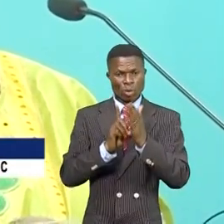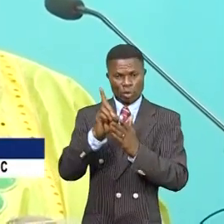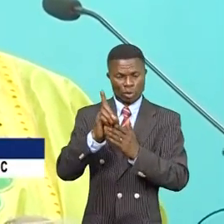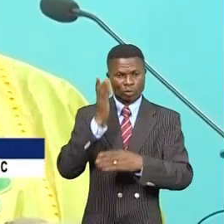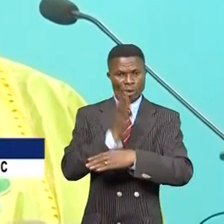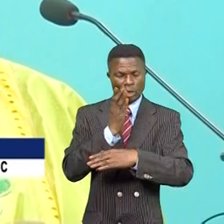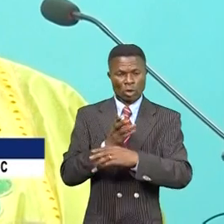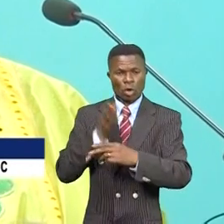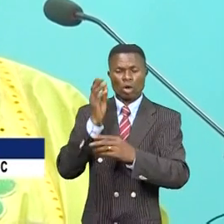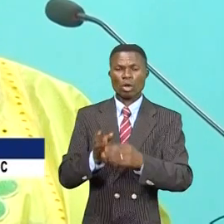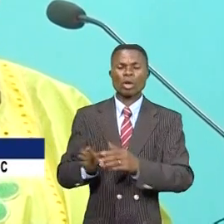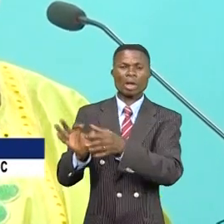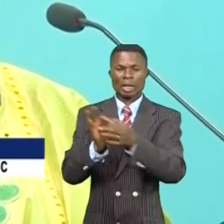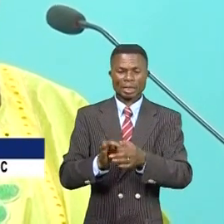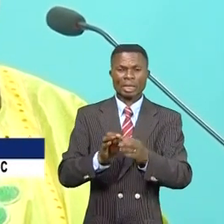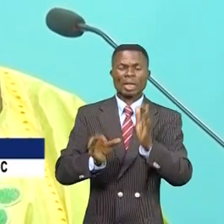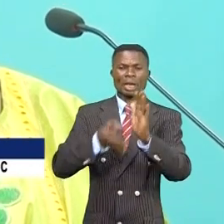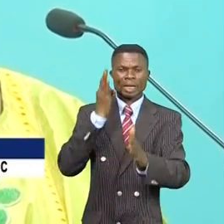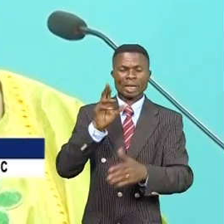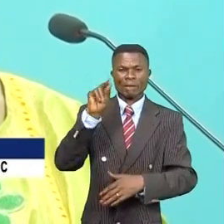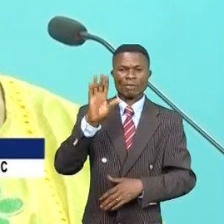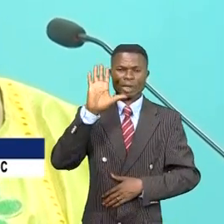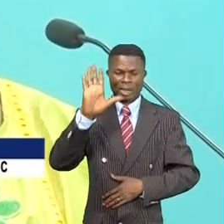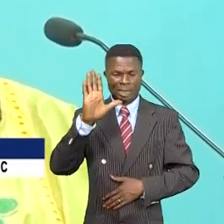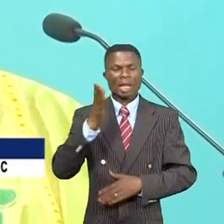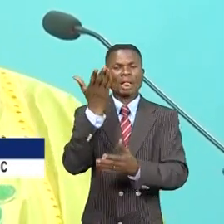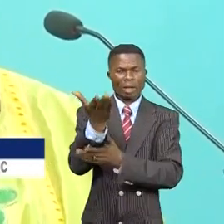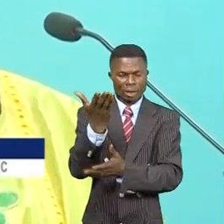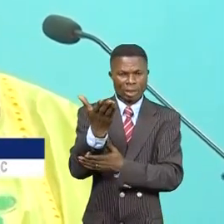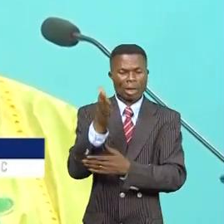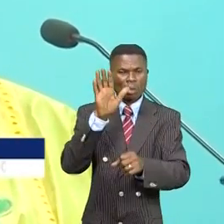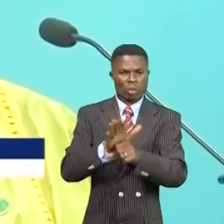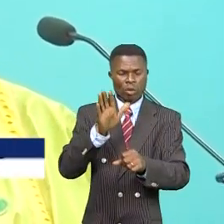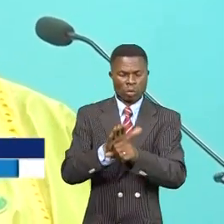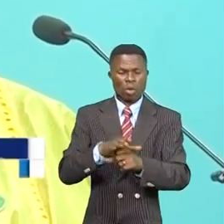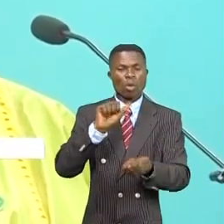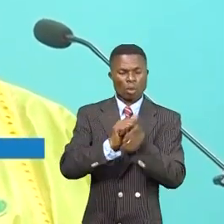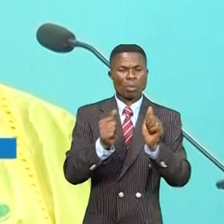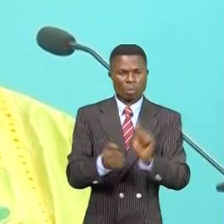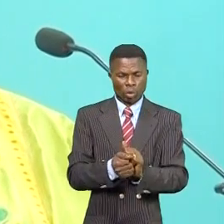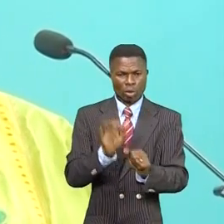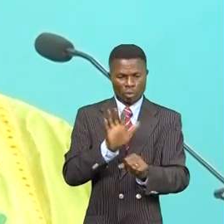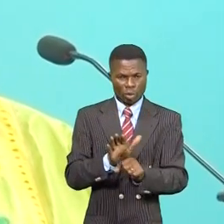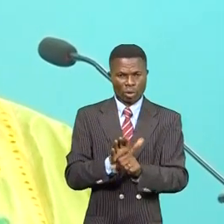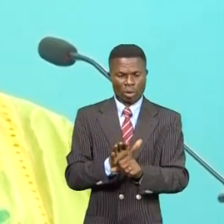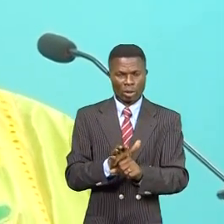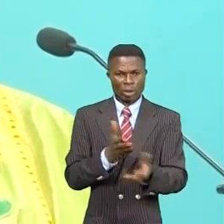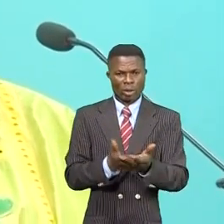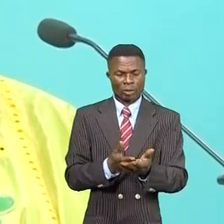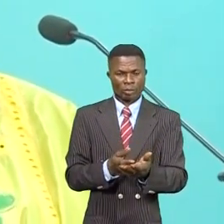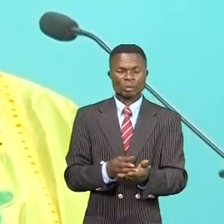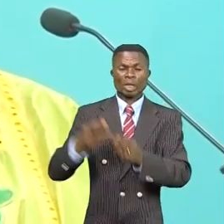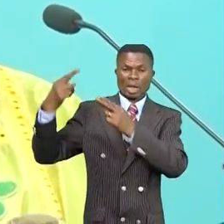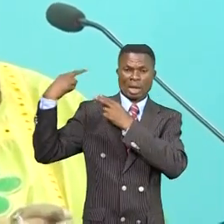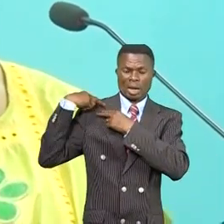Conseil de sécurité 1325 qui décline sur plusieurs aspects la responsabilité